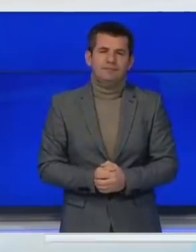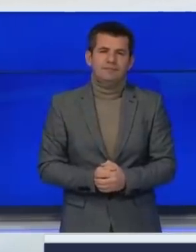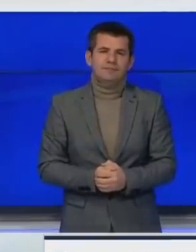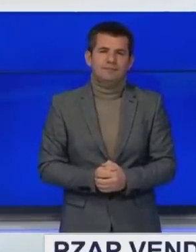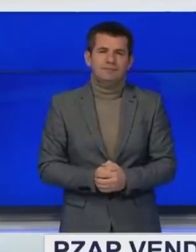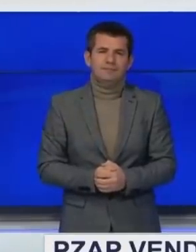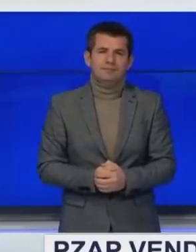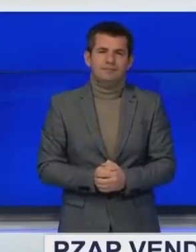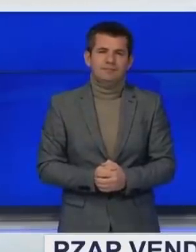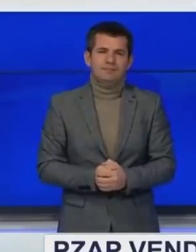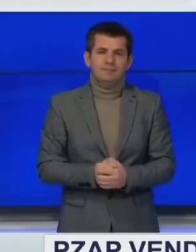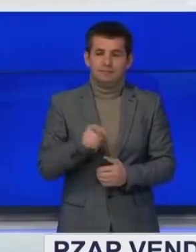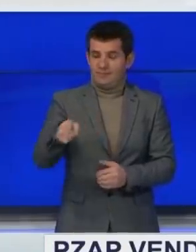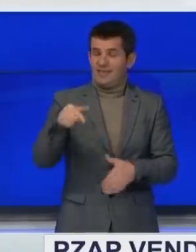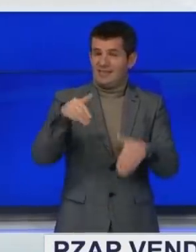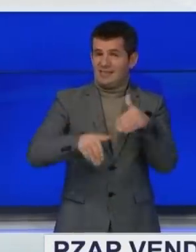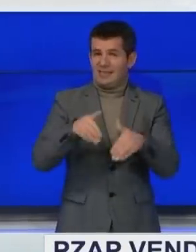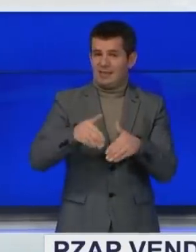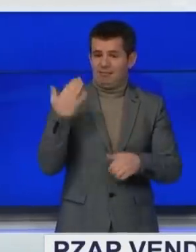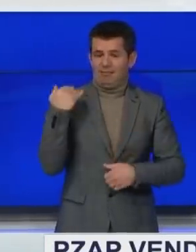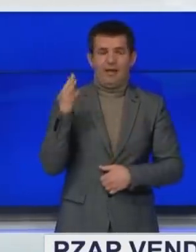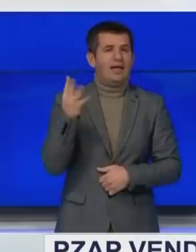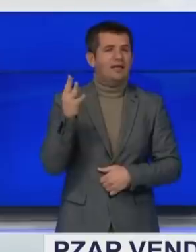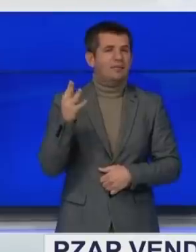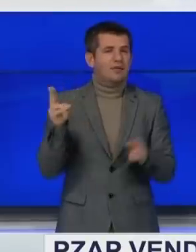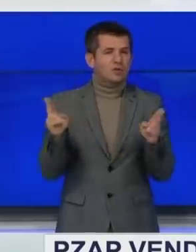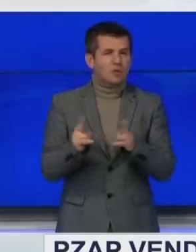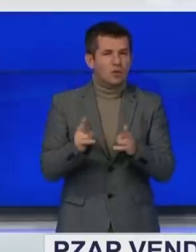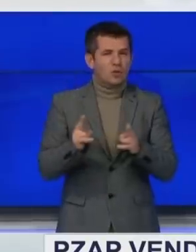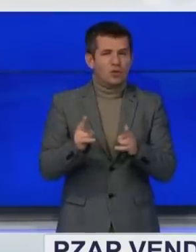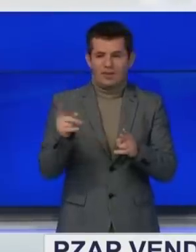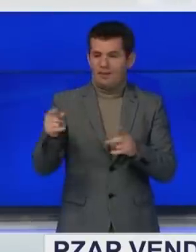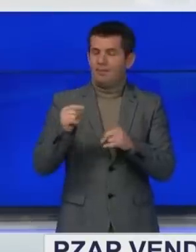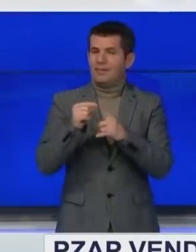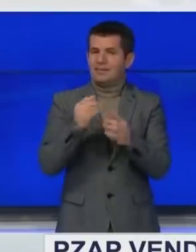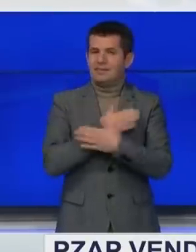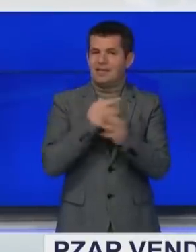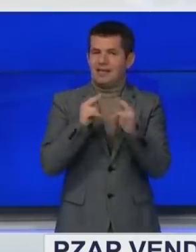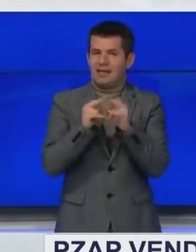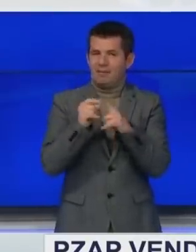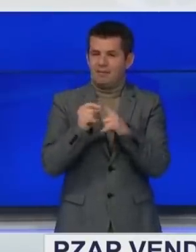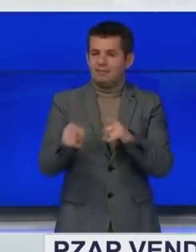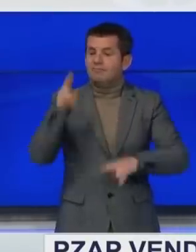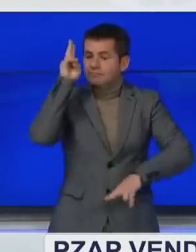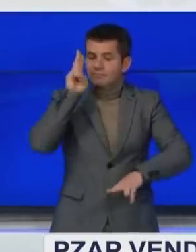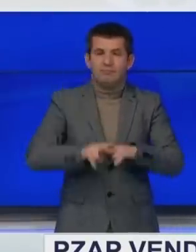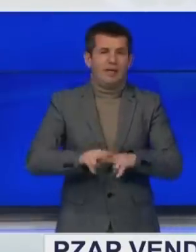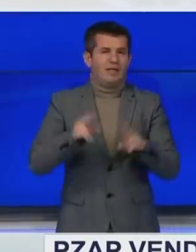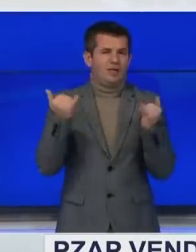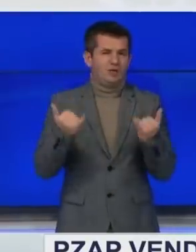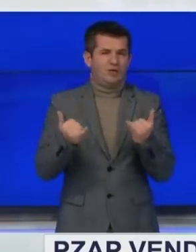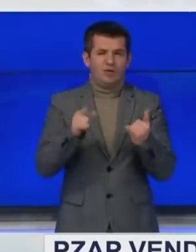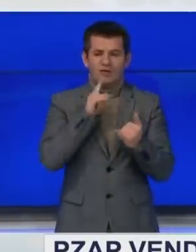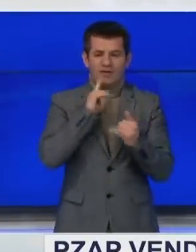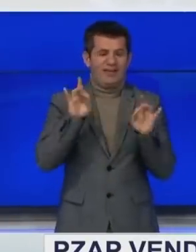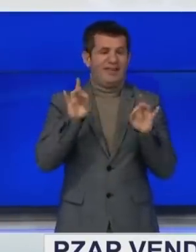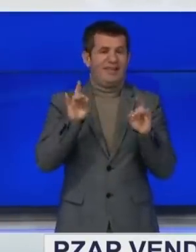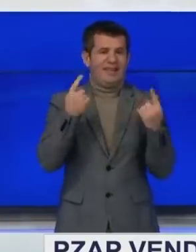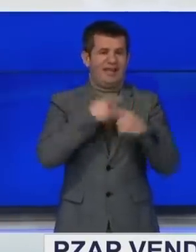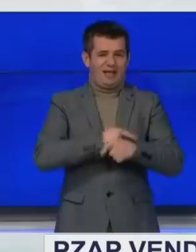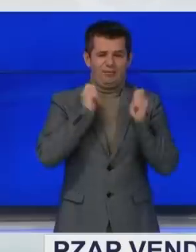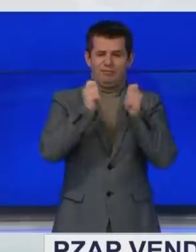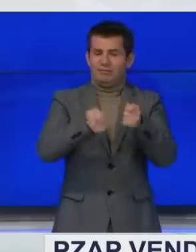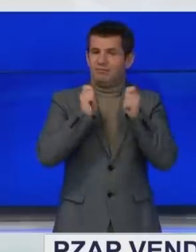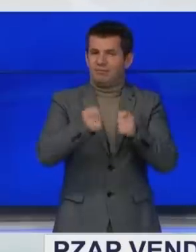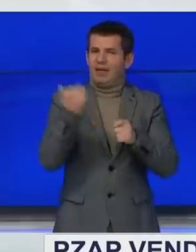Kur jemi të zgjedjet e katërëmbëdhjet shkurtit, paneli zgjedhot për ankesa dhe parashtresa ka vendosur sot lidhur më djetë ankesat për thyërje në